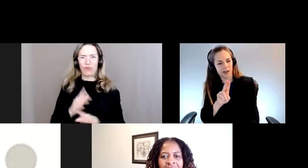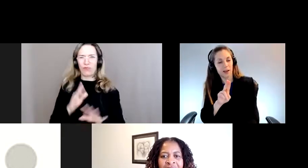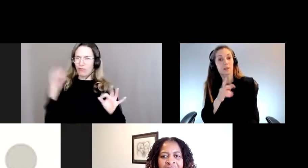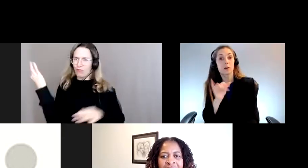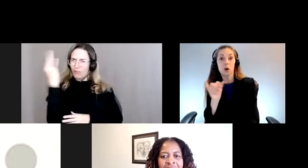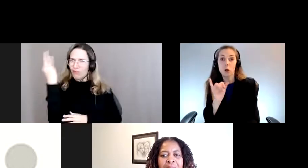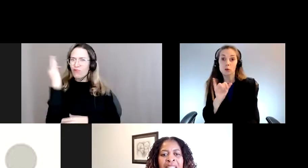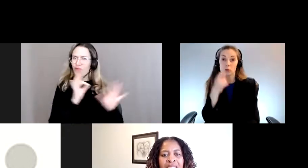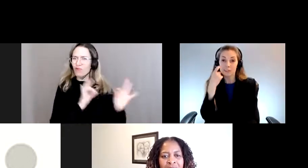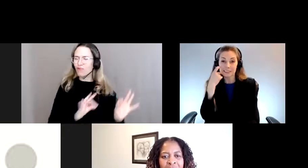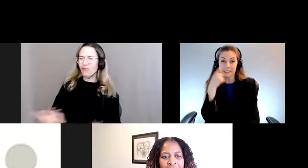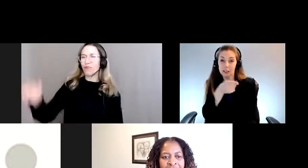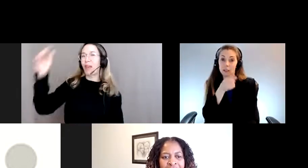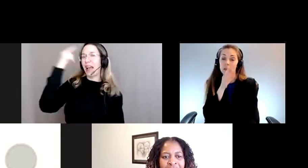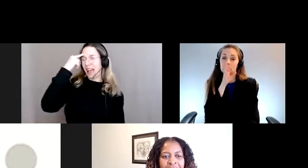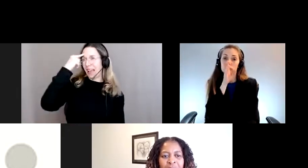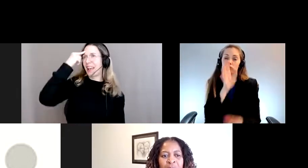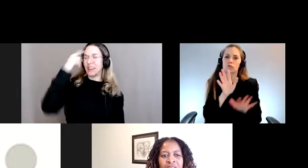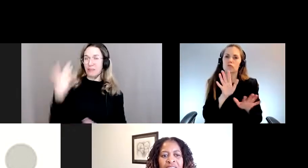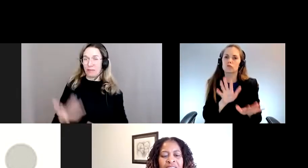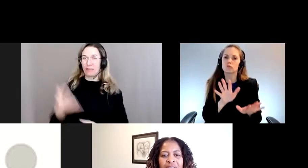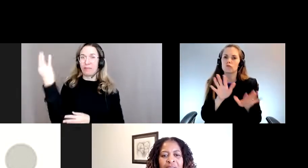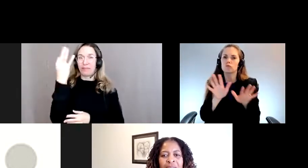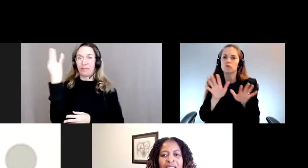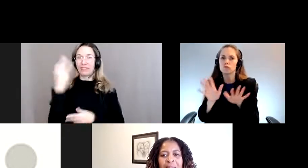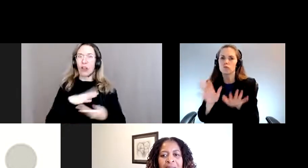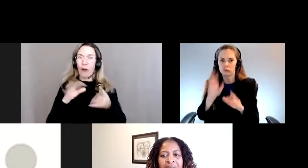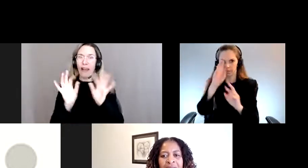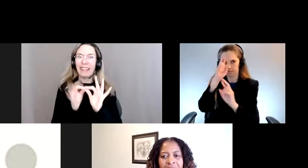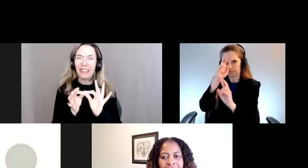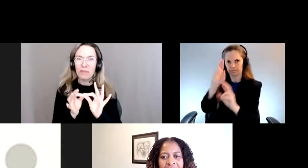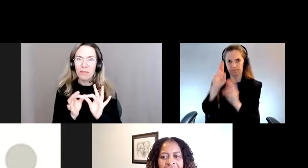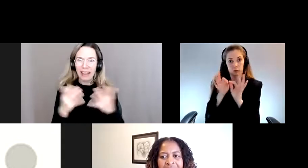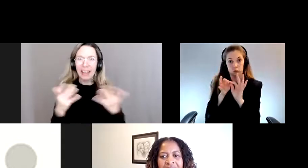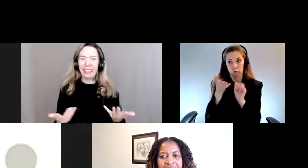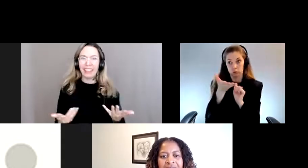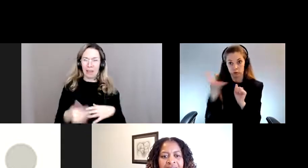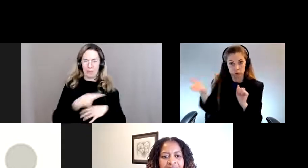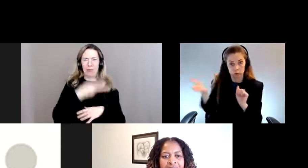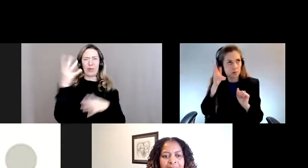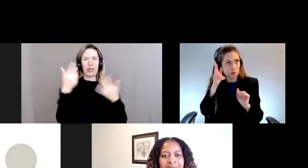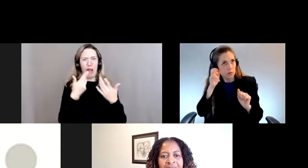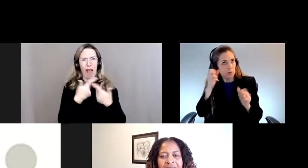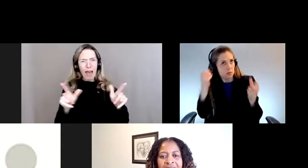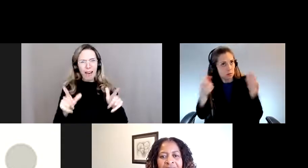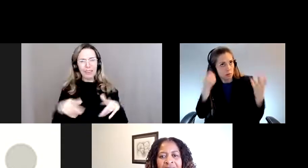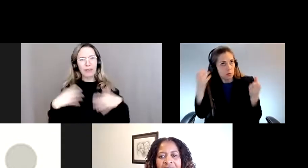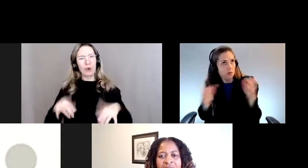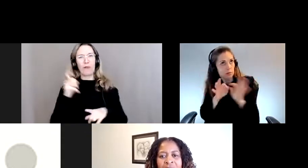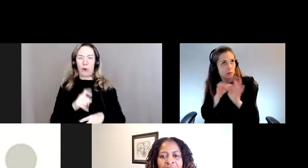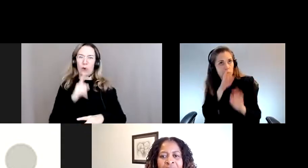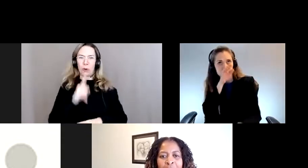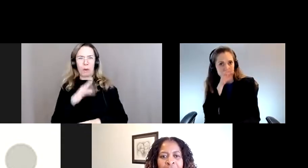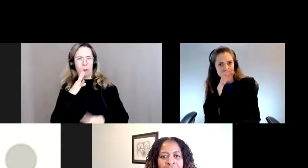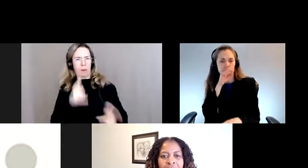présentation. Ça me rappelle que cette séance est interprétée de plusieurs façons, donc nous devons en être